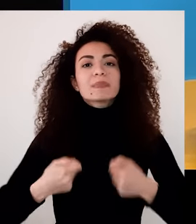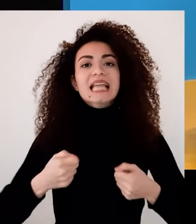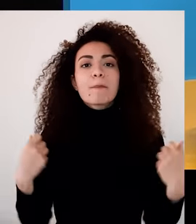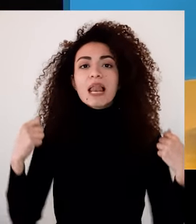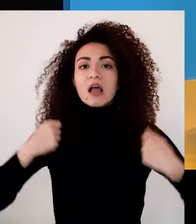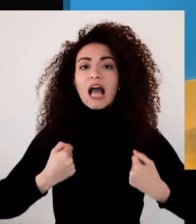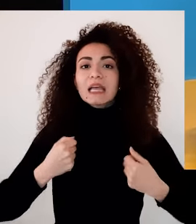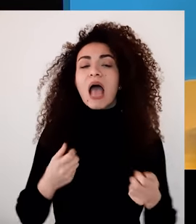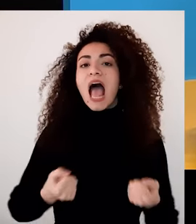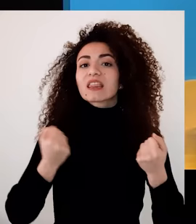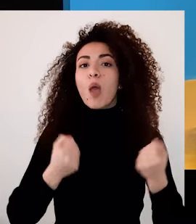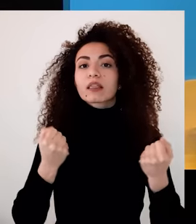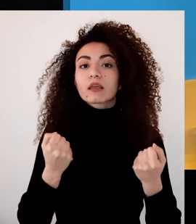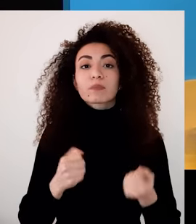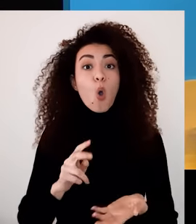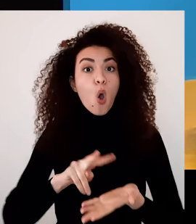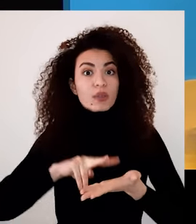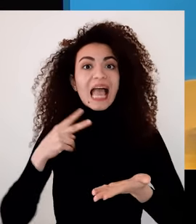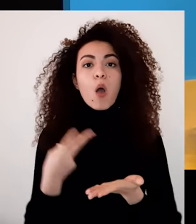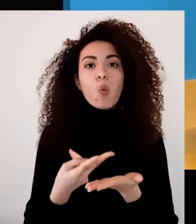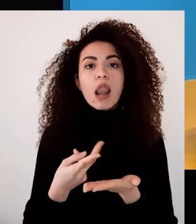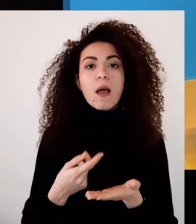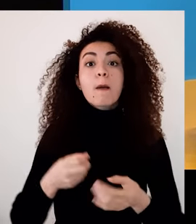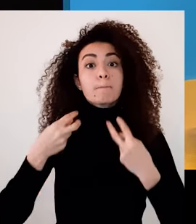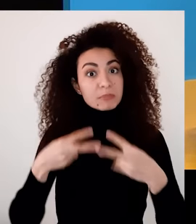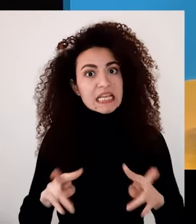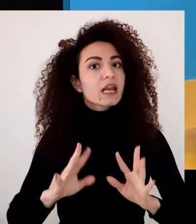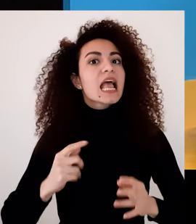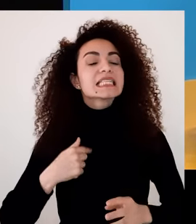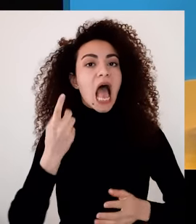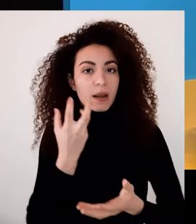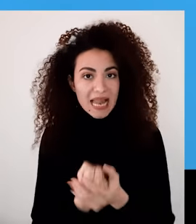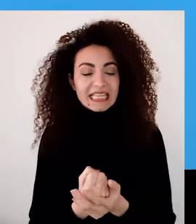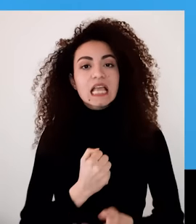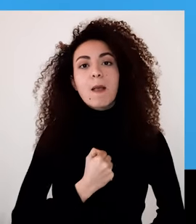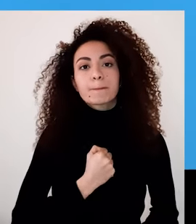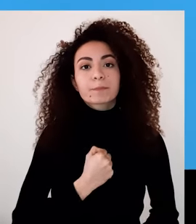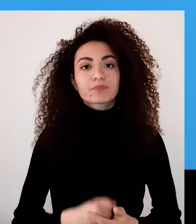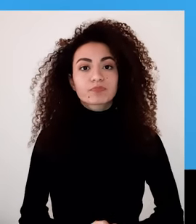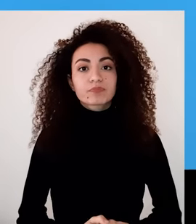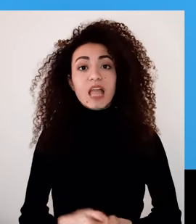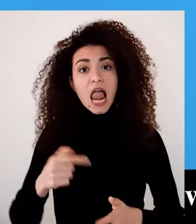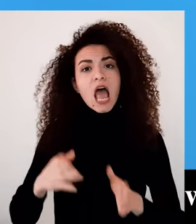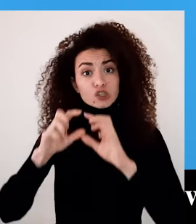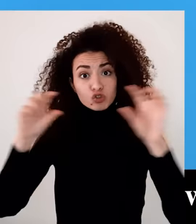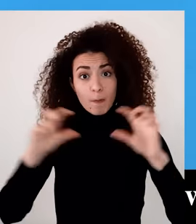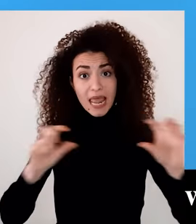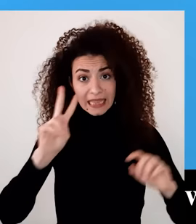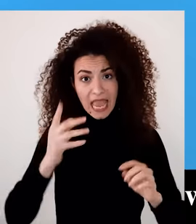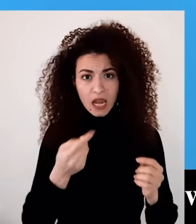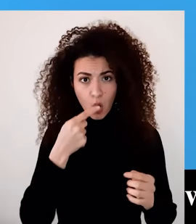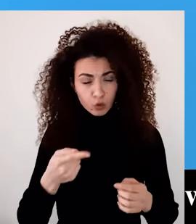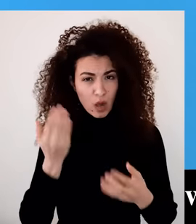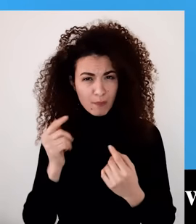أدوات لنقطة التحول ستتحقق بالتزامة في القسم التالي رح نجزق